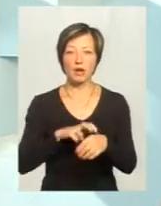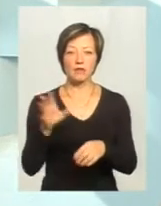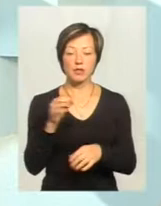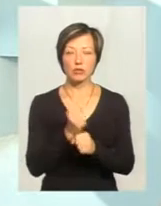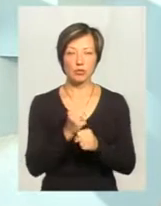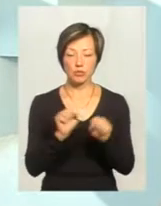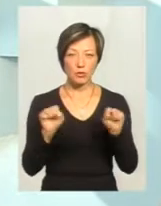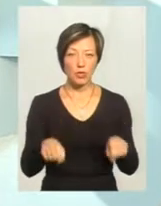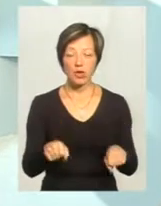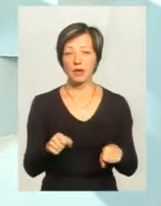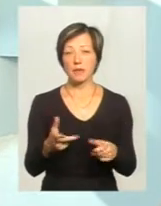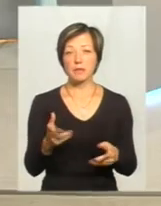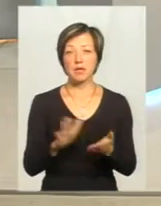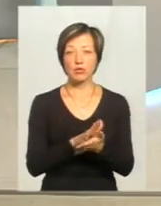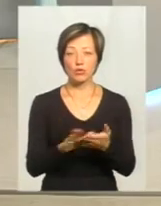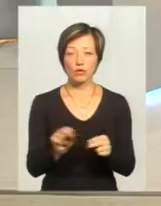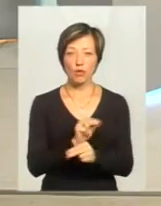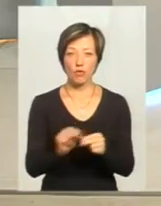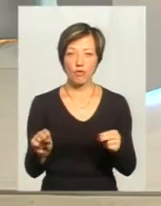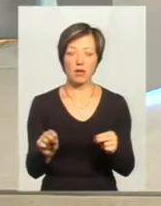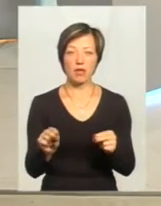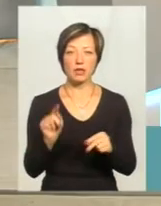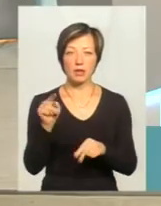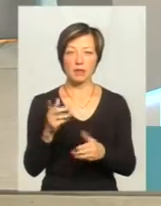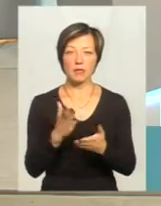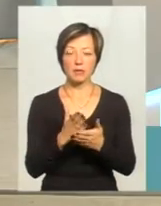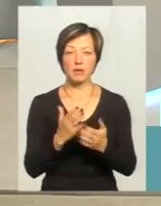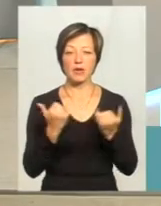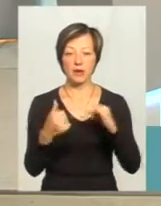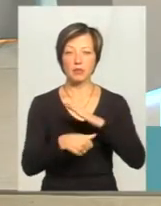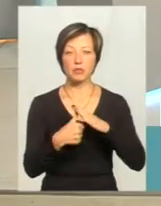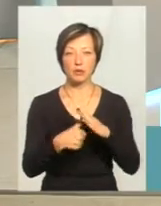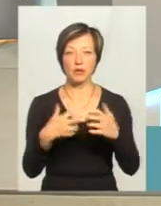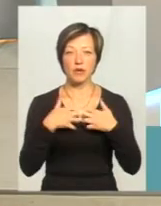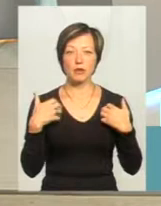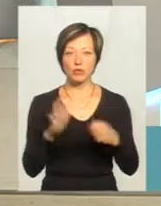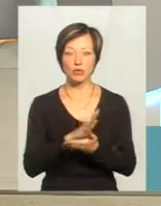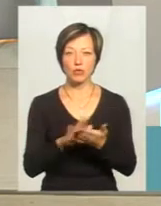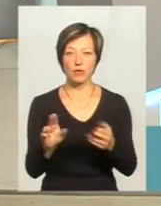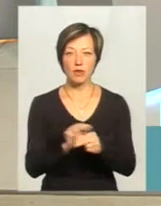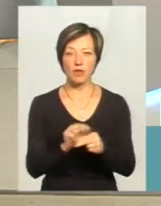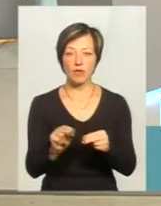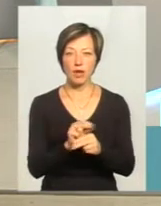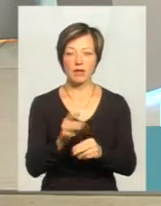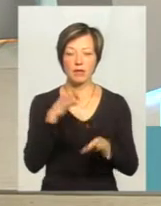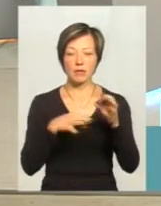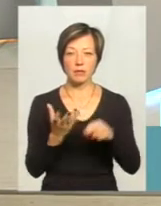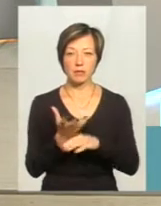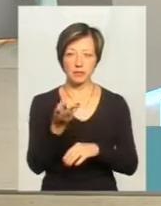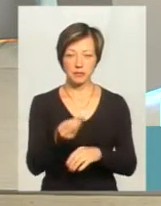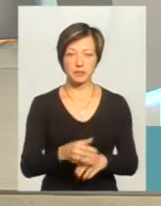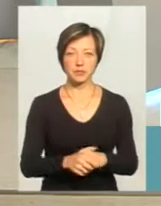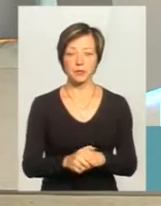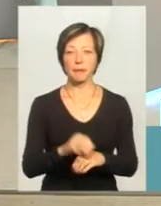що могли, безкоштовно лікували нас, тому що там для безпритульних тварин у нас безкоштовне лікування, тільки ми за медикаменти оплочуємо.